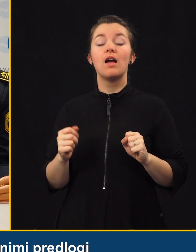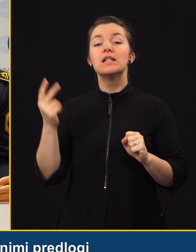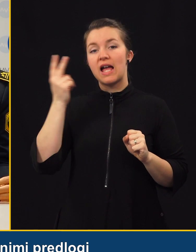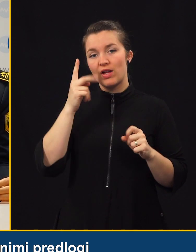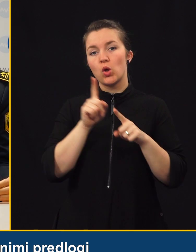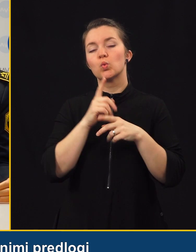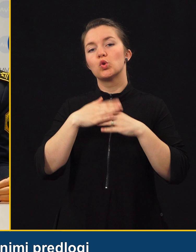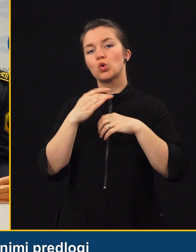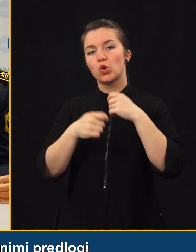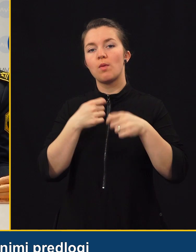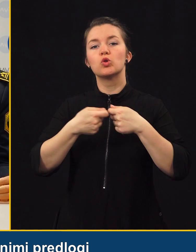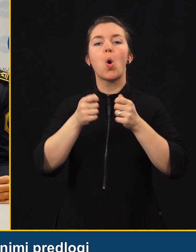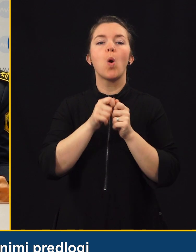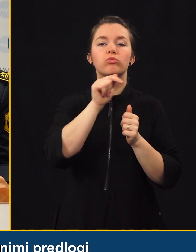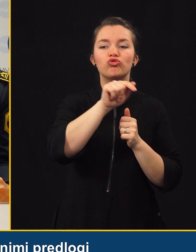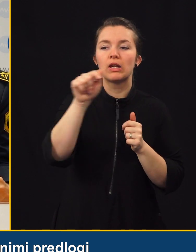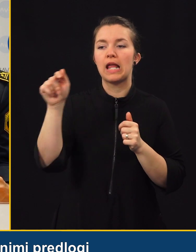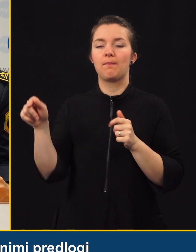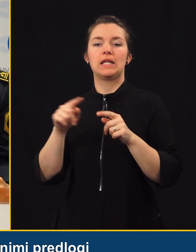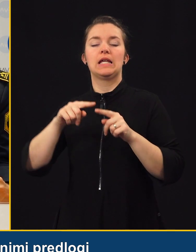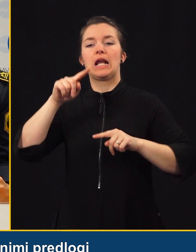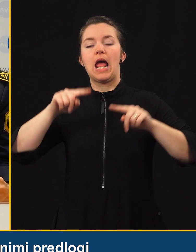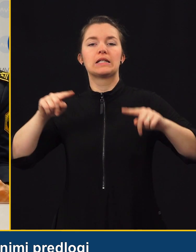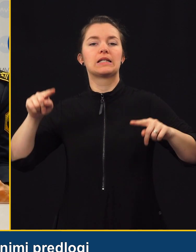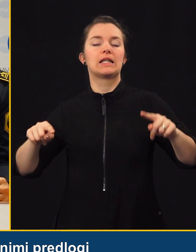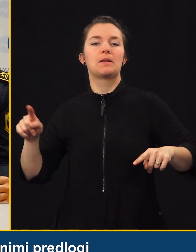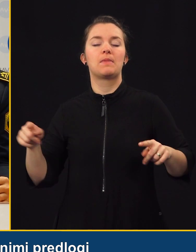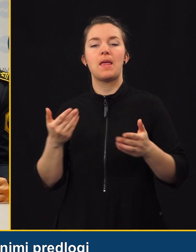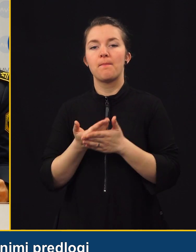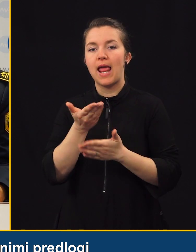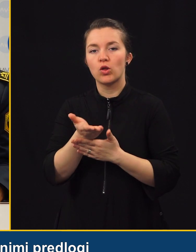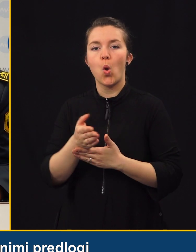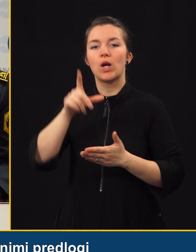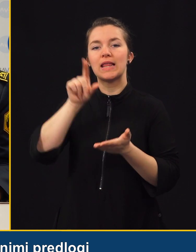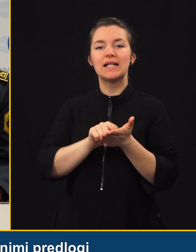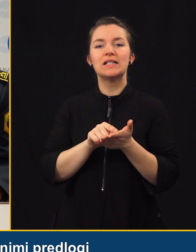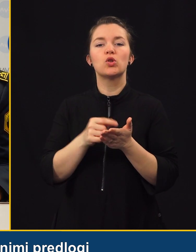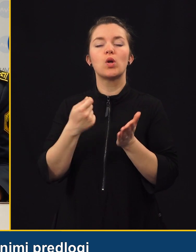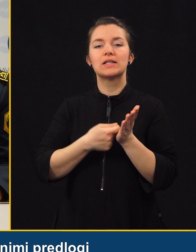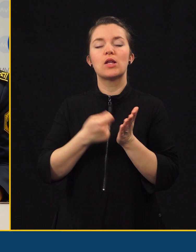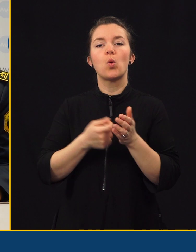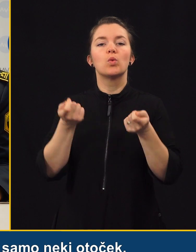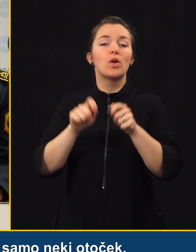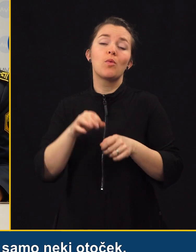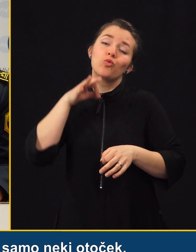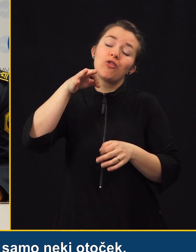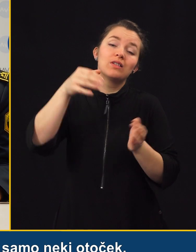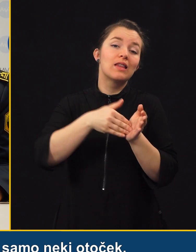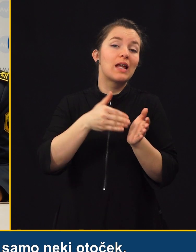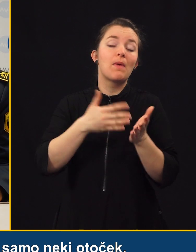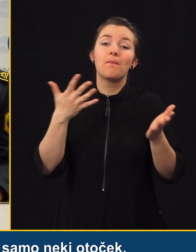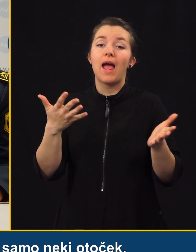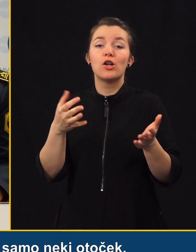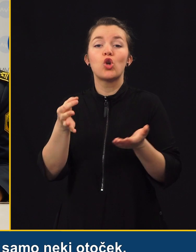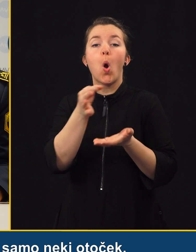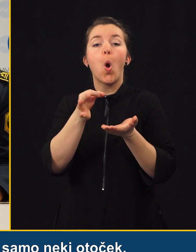Seveda tudi sodelujemo z občinami, z raznimi predlogi v nizkocenovnih ukrepih. Včasih je treba samo nek